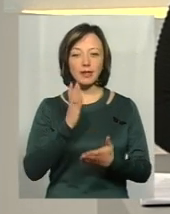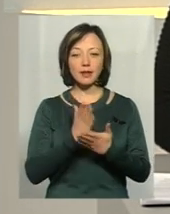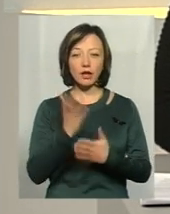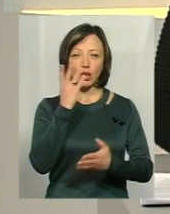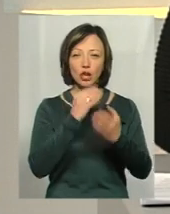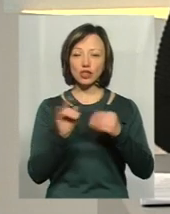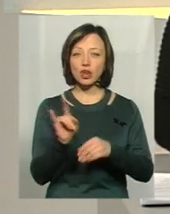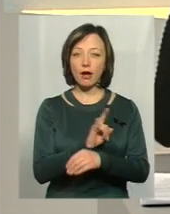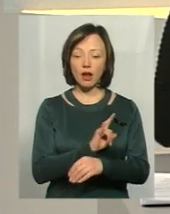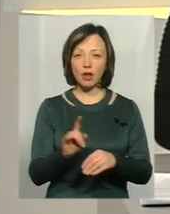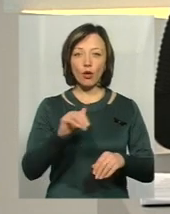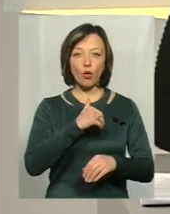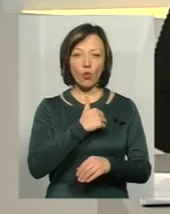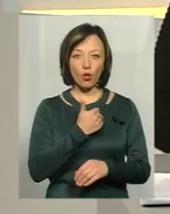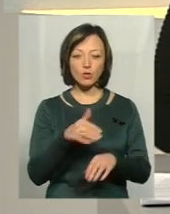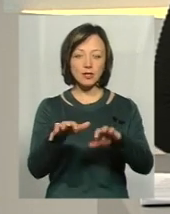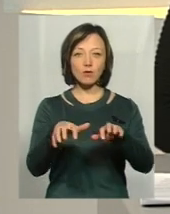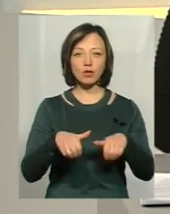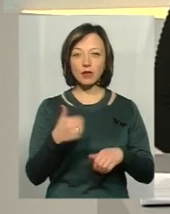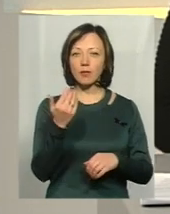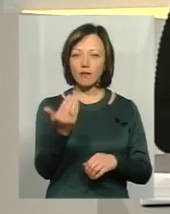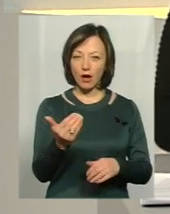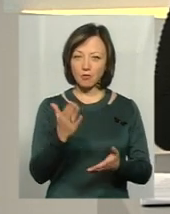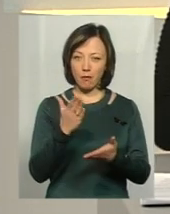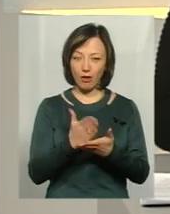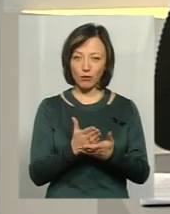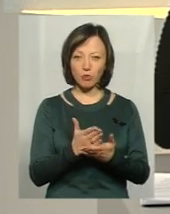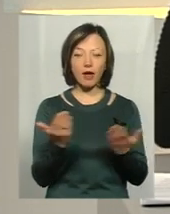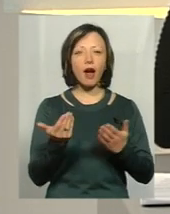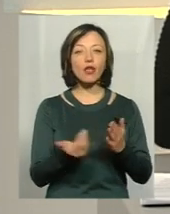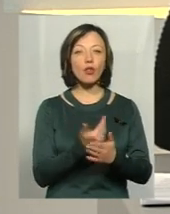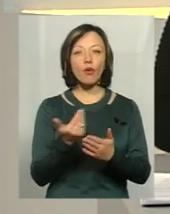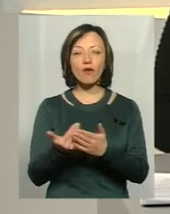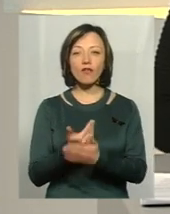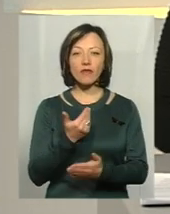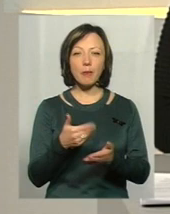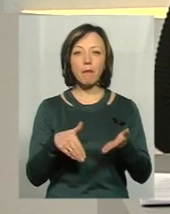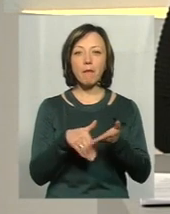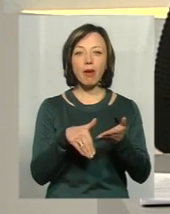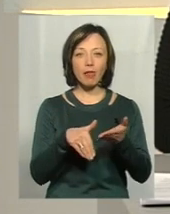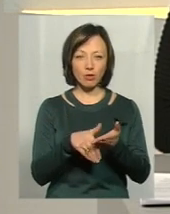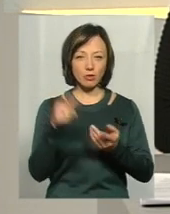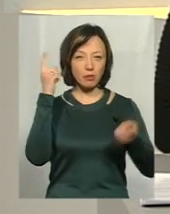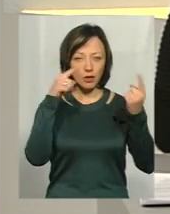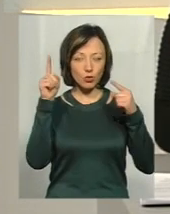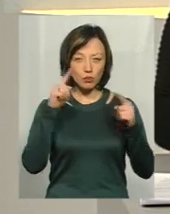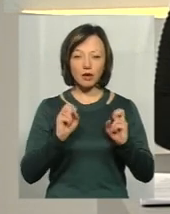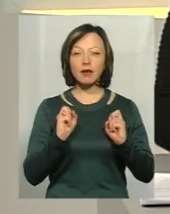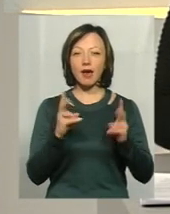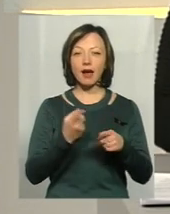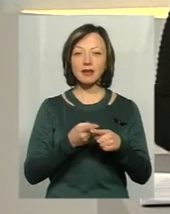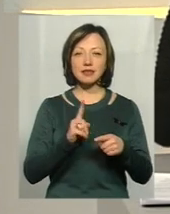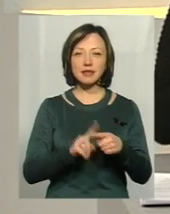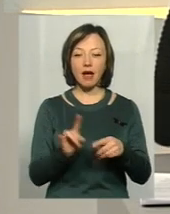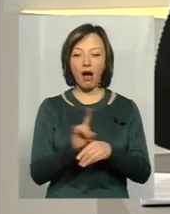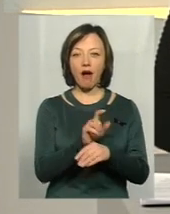шахраї, які хочуть заволодіти і вашим майном. Які нові уловки і легенди вони для цього придумають і як же цих